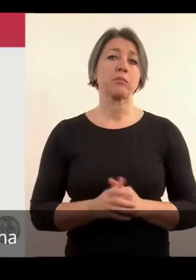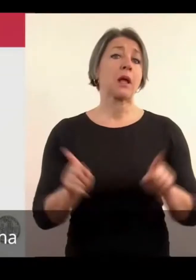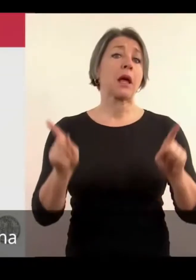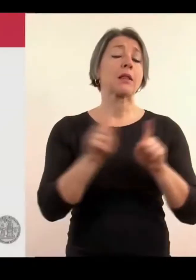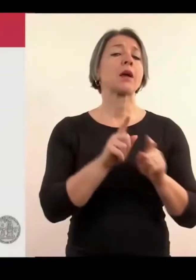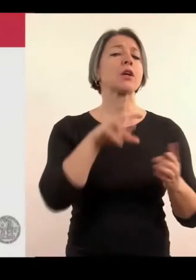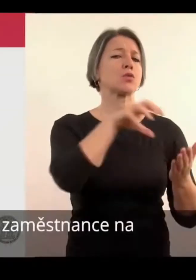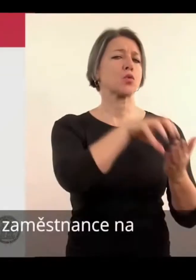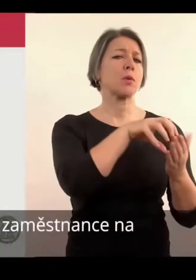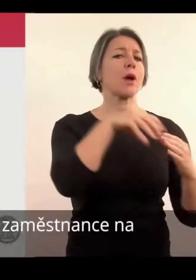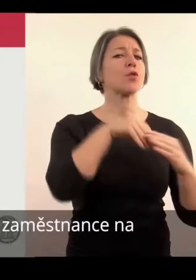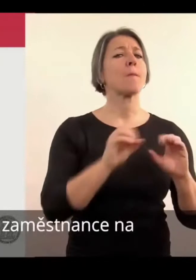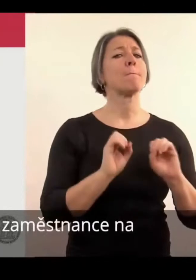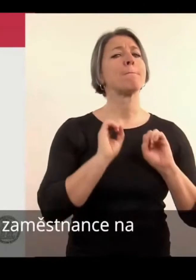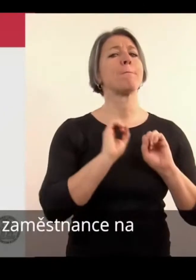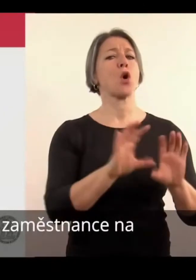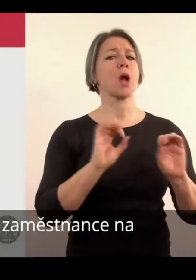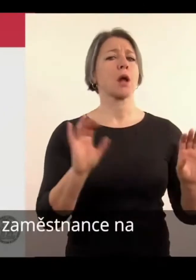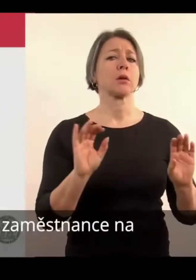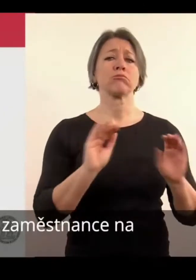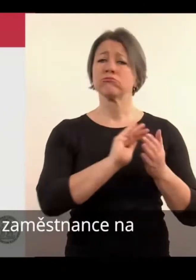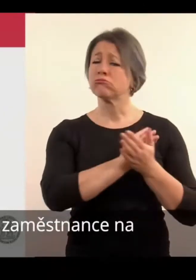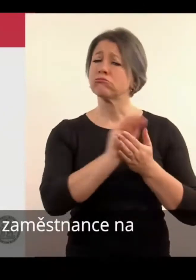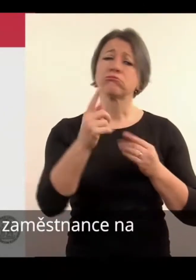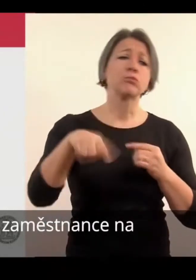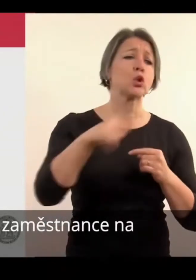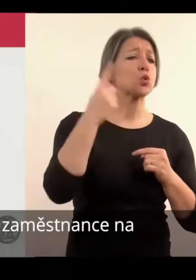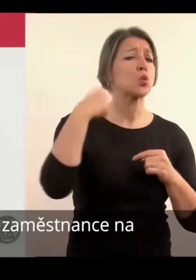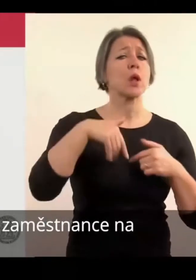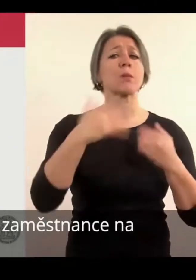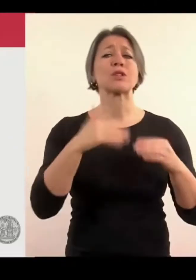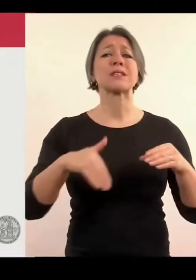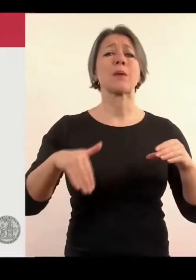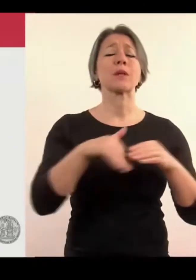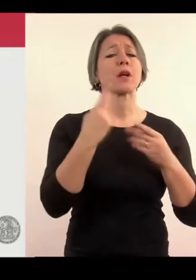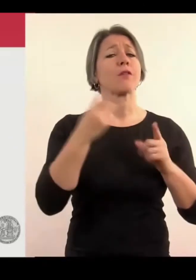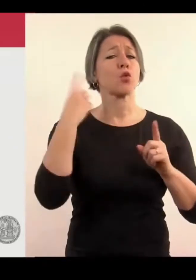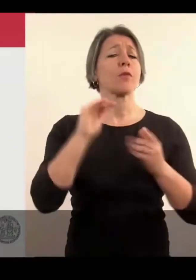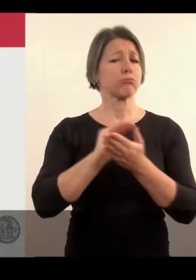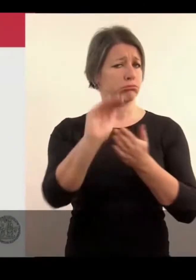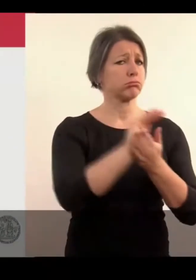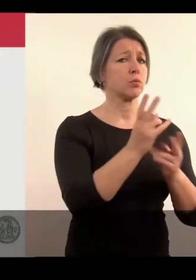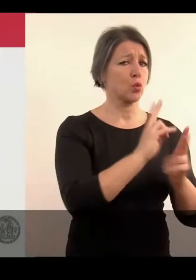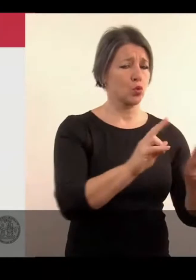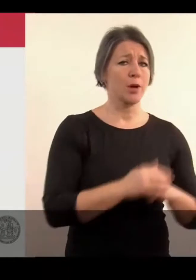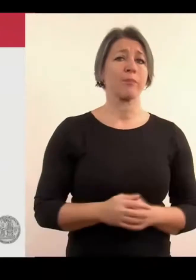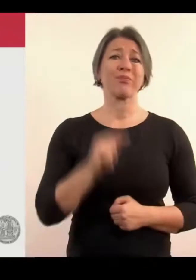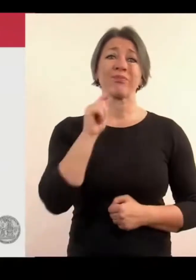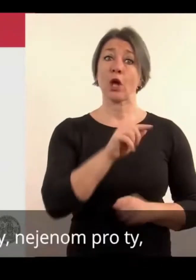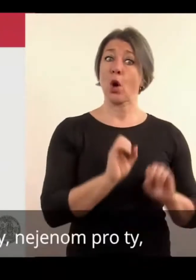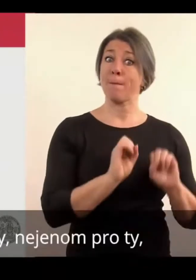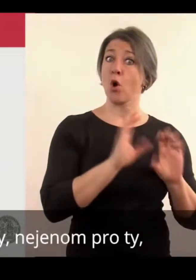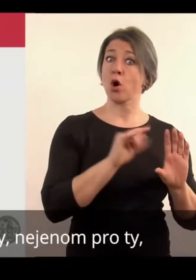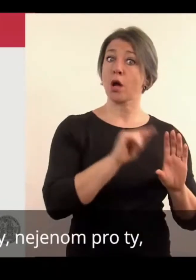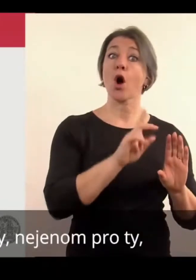Slybujou poradny pro všechny studenty a zaměstnance na univerzitě. Slybující poraden, taky jsou opravdu